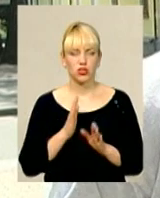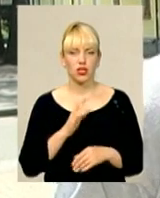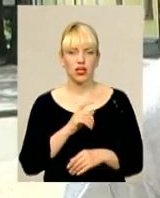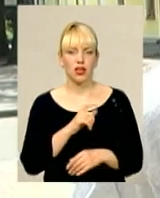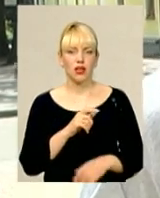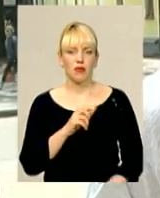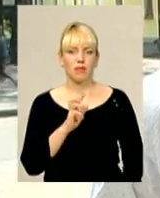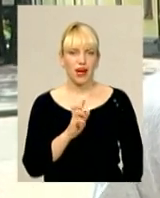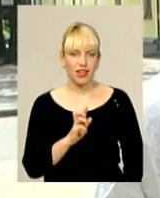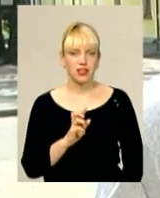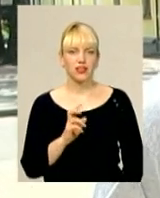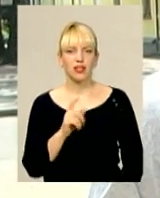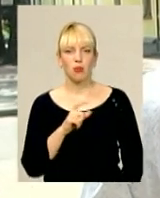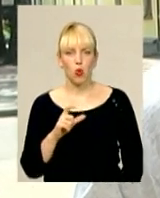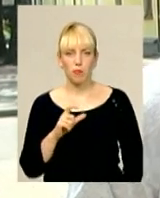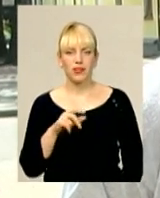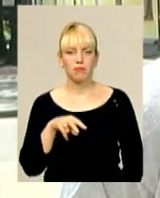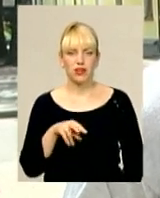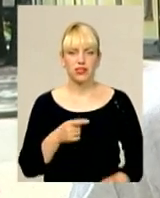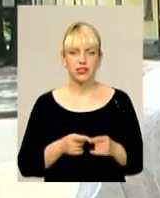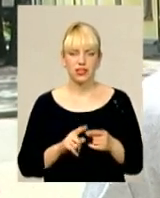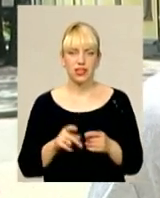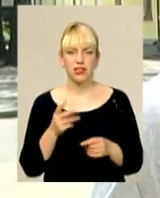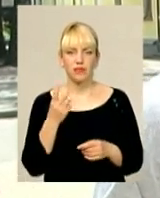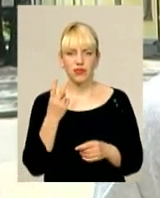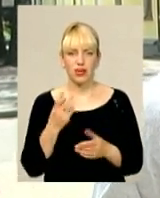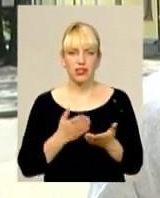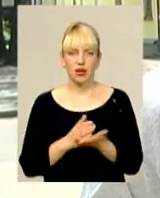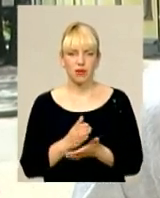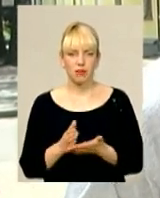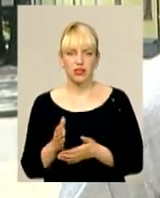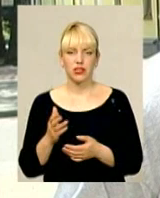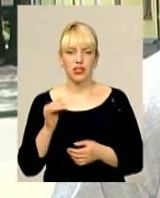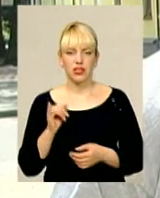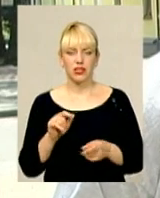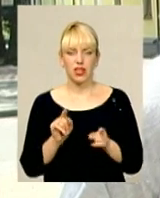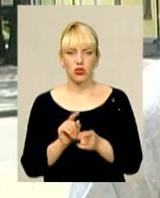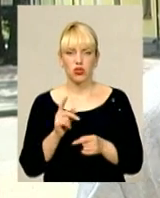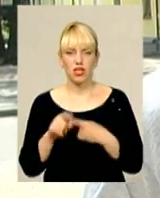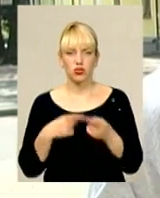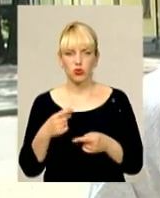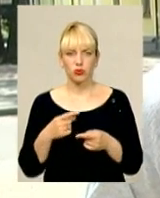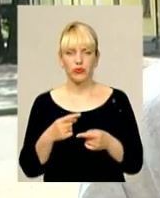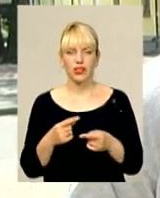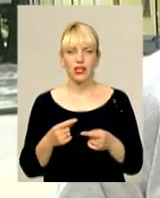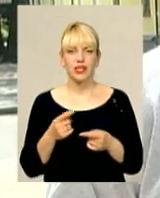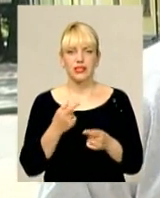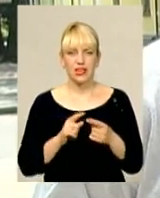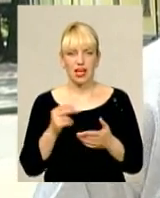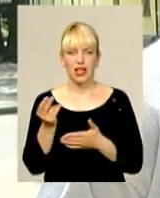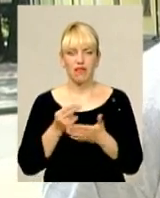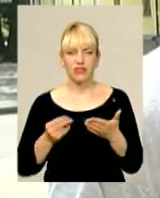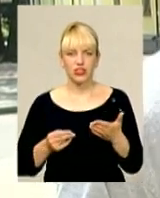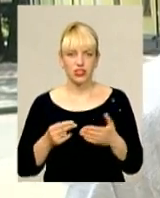хіп-хоп і папінг. Це будуть батли з цих напрямків, а також наступний елемент хіп-хоп-культури – це графіті.